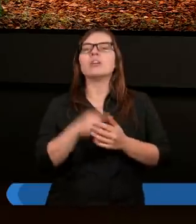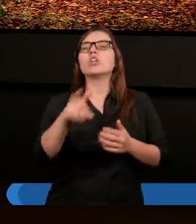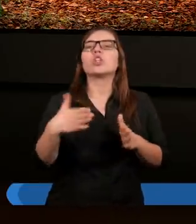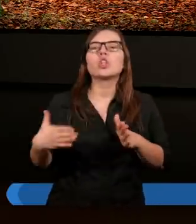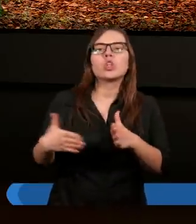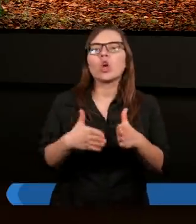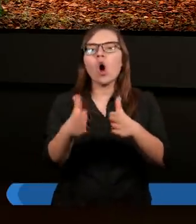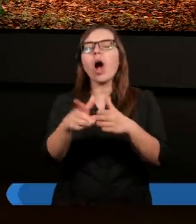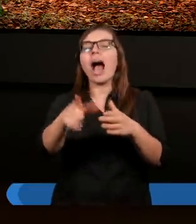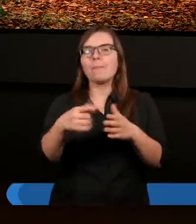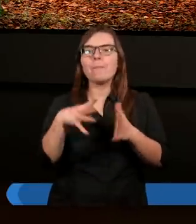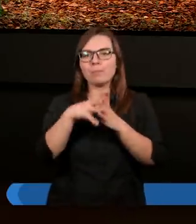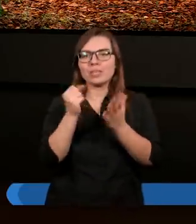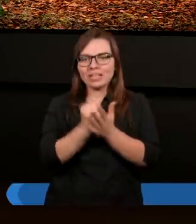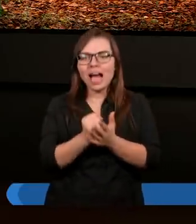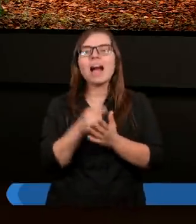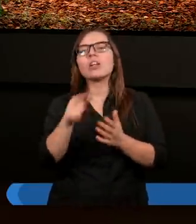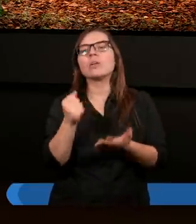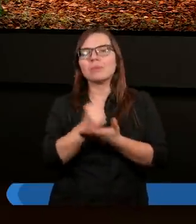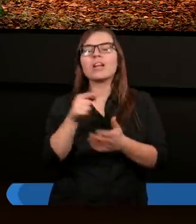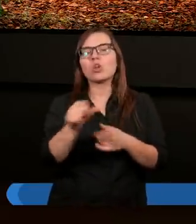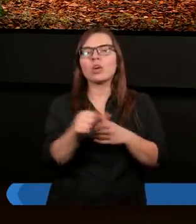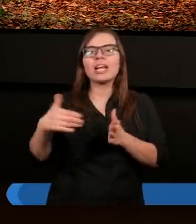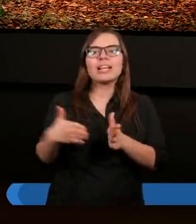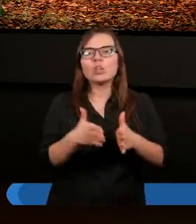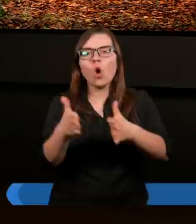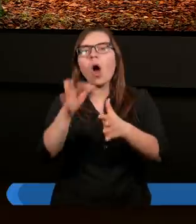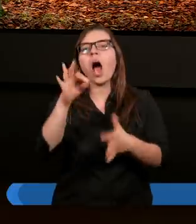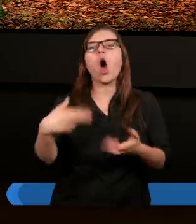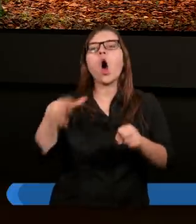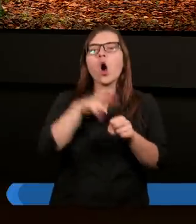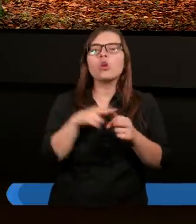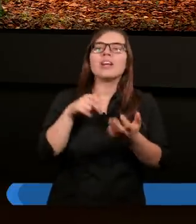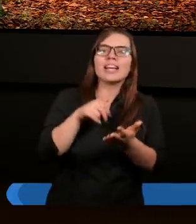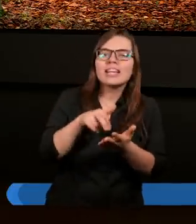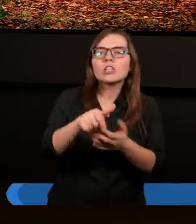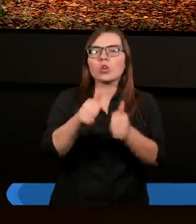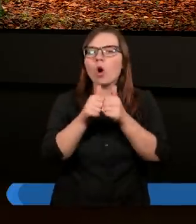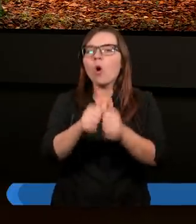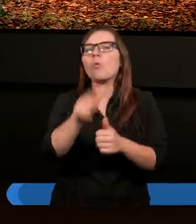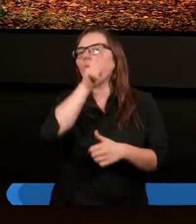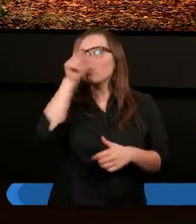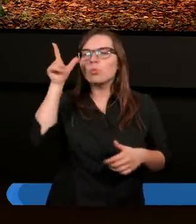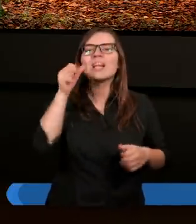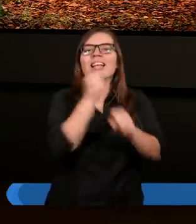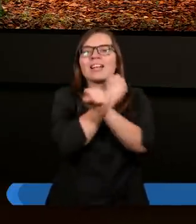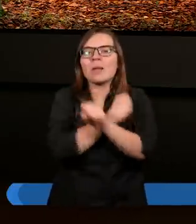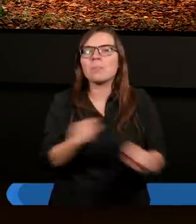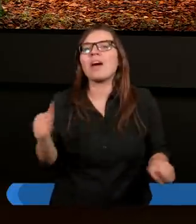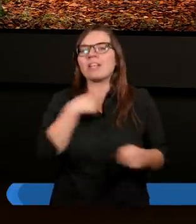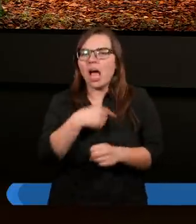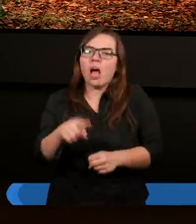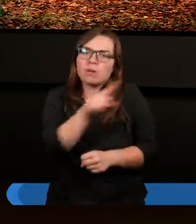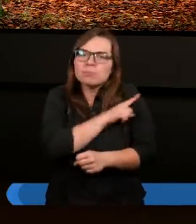że droga przykazań to jest droga, po której idą ludzie zbawieni. Ja